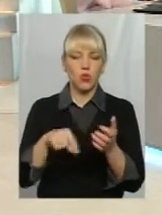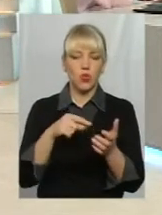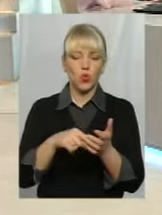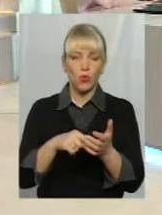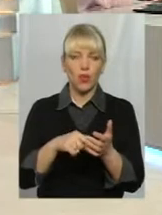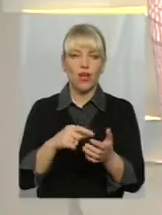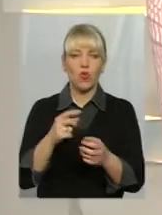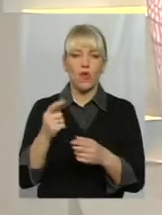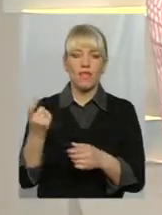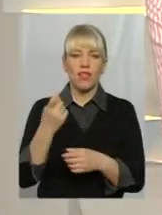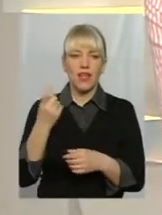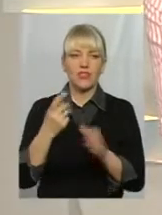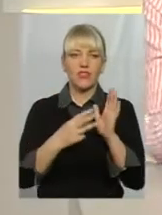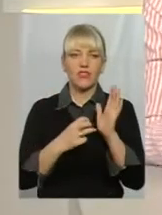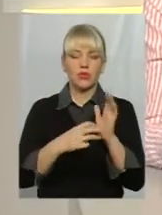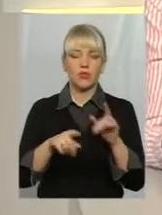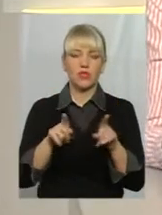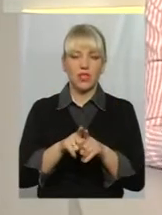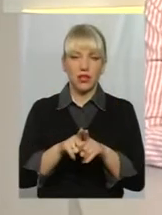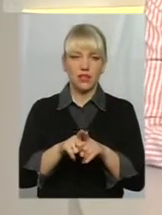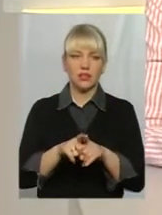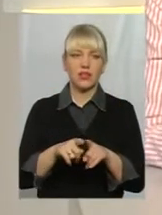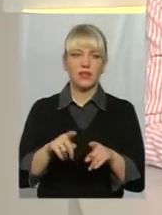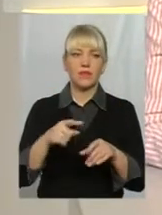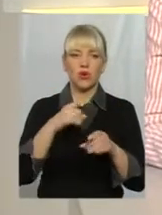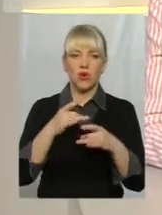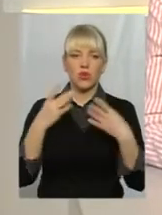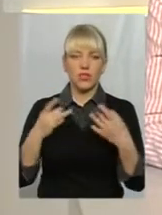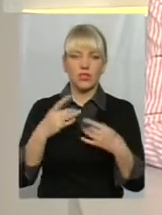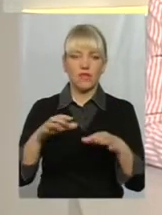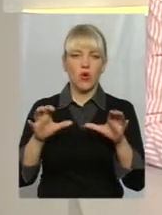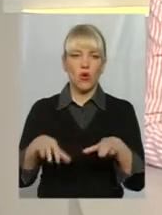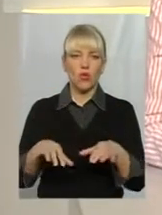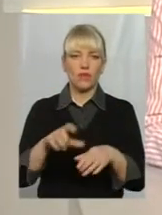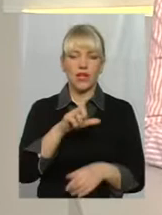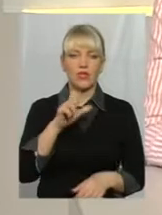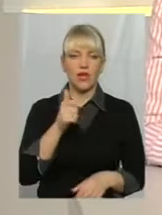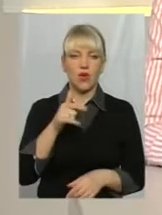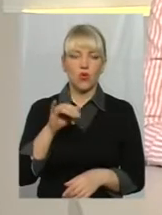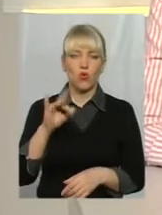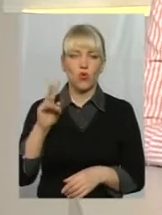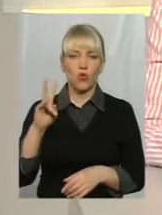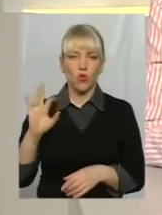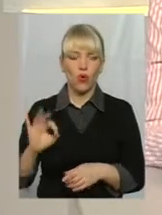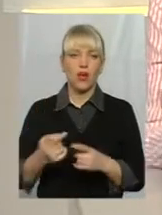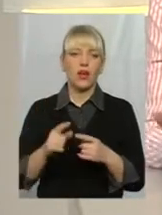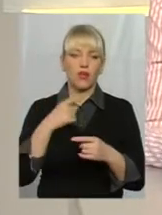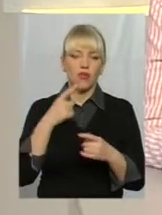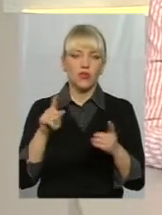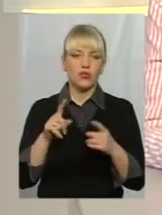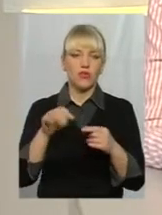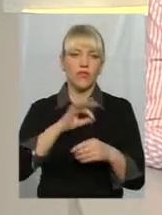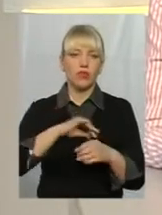деградованих. Так, телефоном нам розказав голова громади Юрій Загорулько. Він каже, що використовувати їх можна хіба під